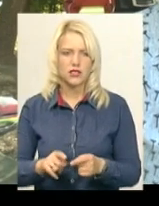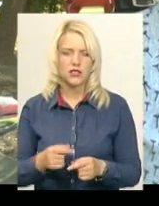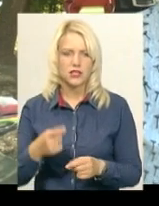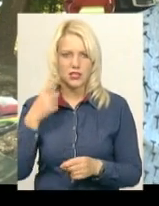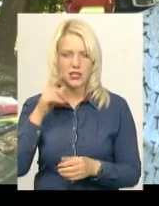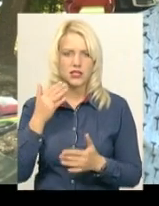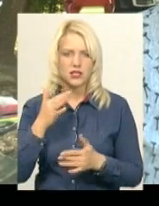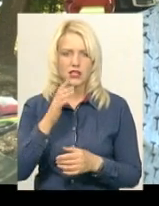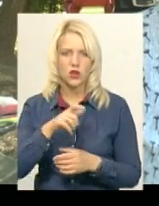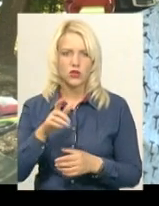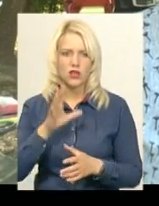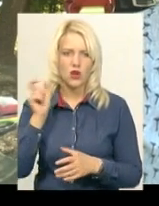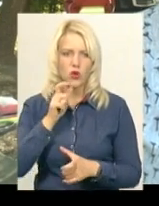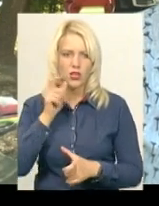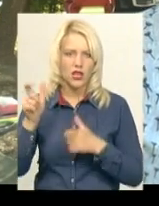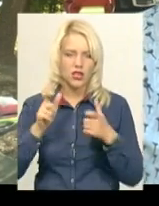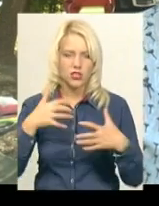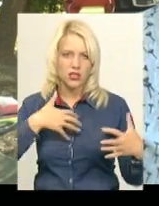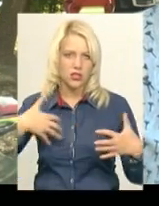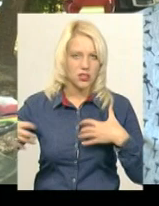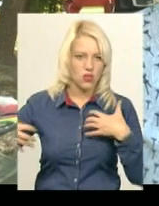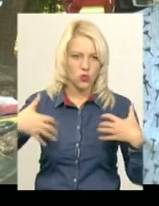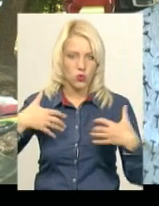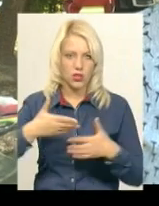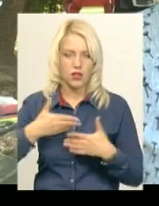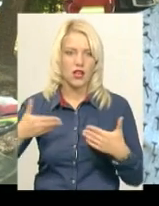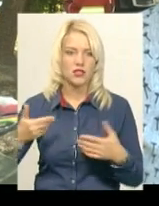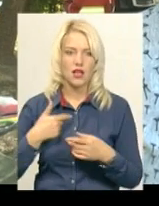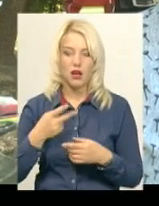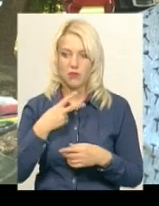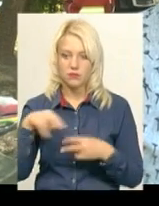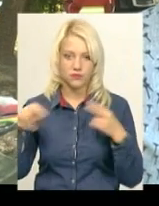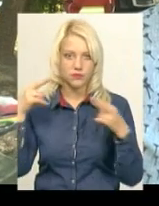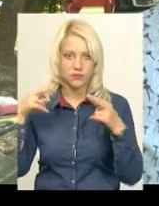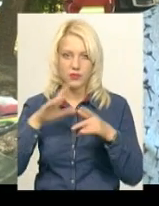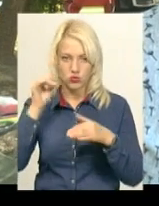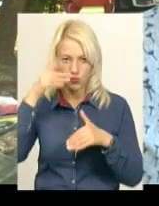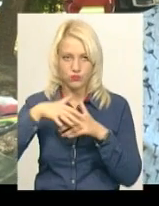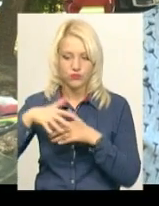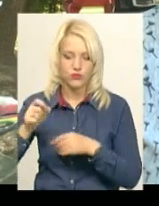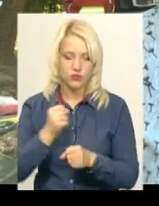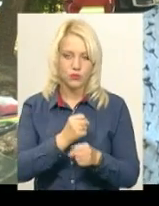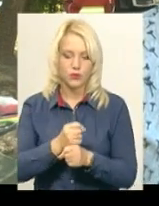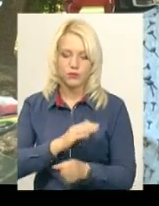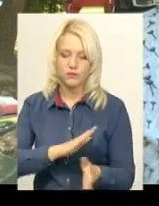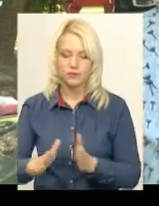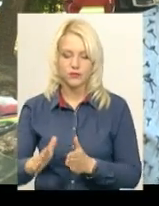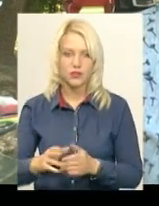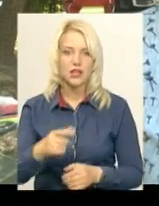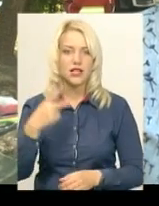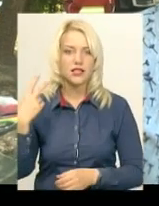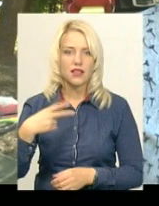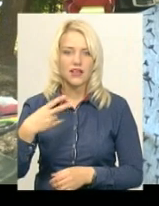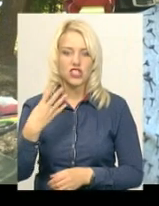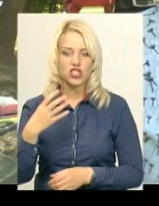стільки народу, всі кричали, всі нас тягнули в різні сторони. Але ми одне одного подивилися, раз, два, все зробили, зробили. І ми за 24